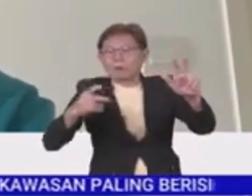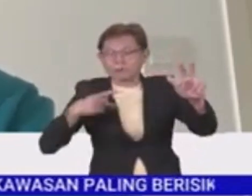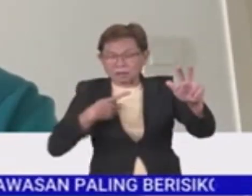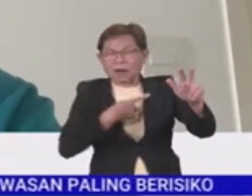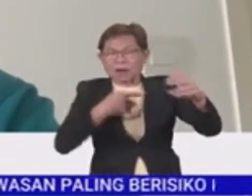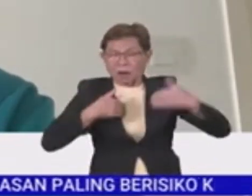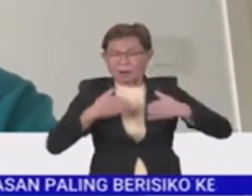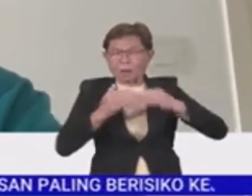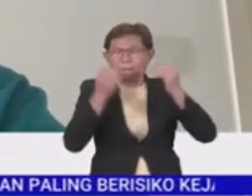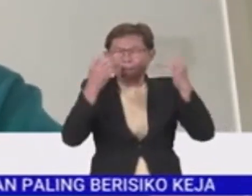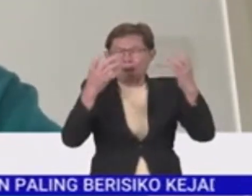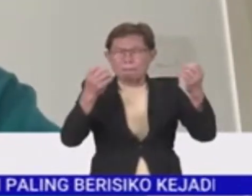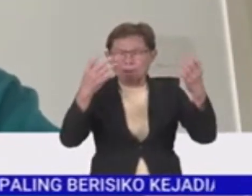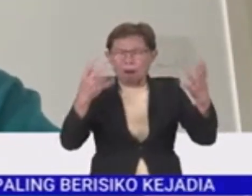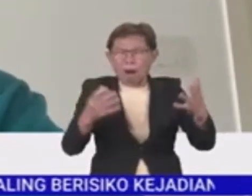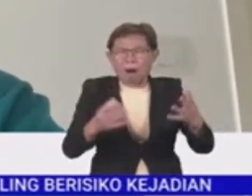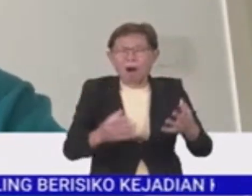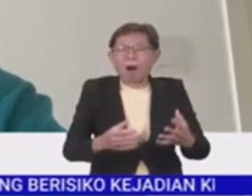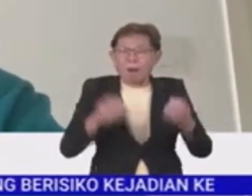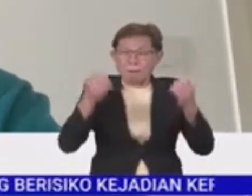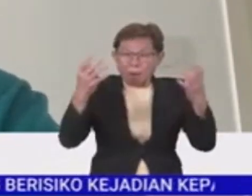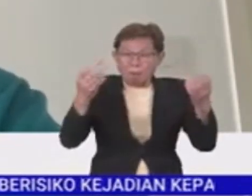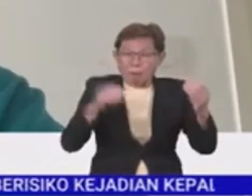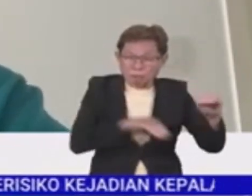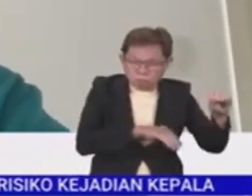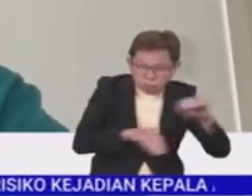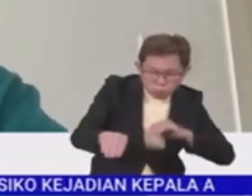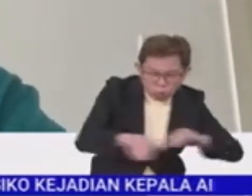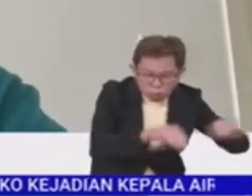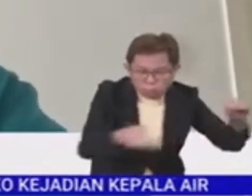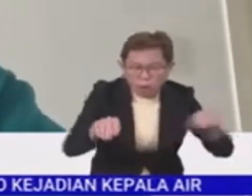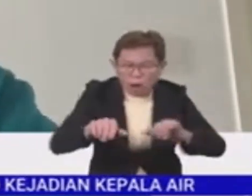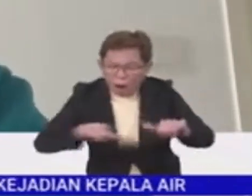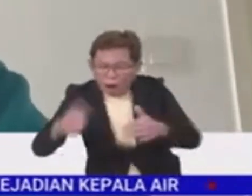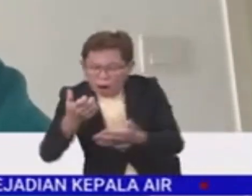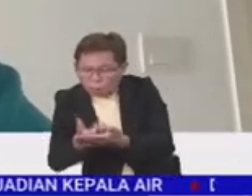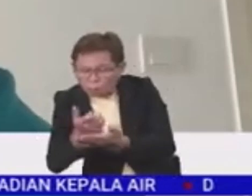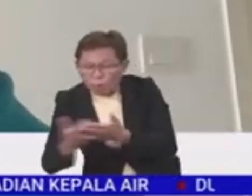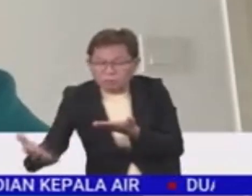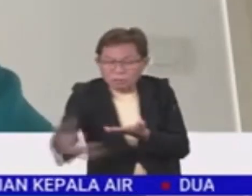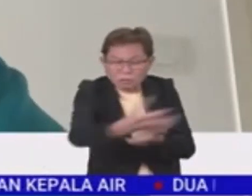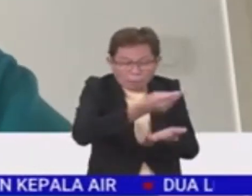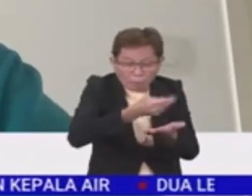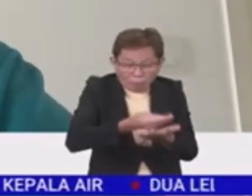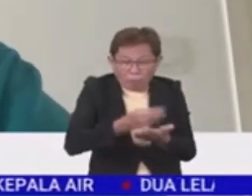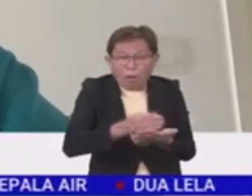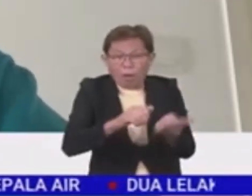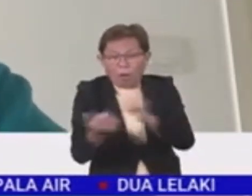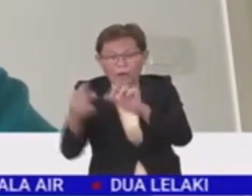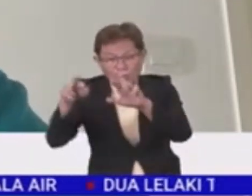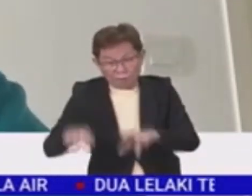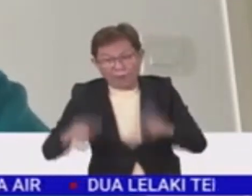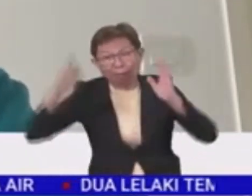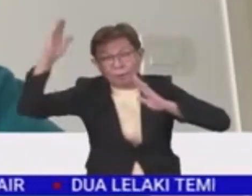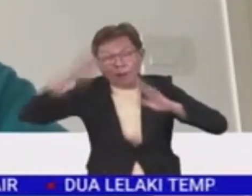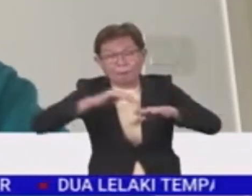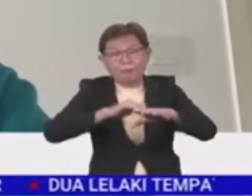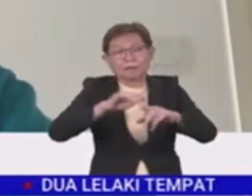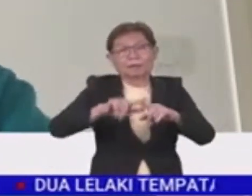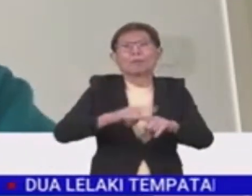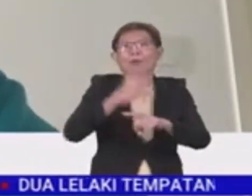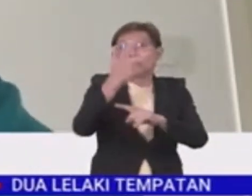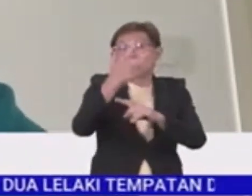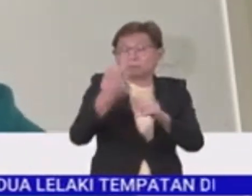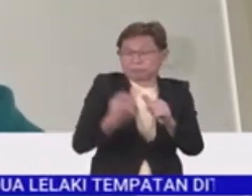menyaksikan lebih banyak mobilisasi dan aktiviti ekonomi dan penjanaan pendapatan oleh rakyat Malaysia pada suku